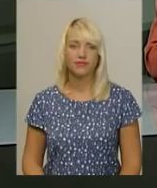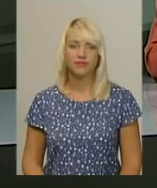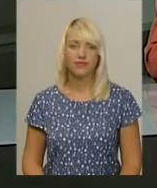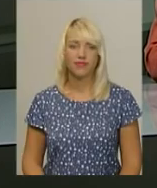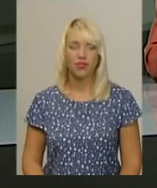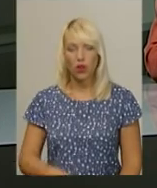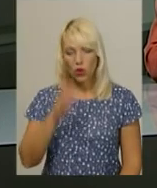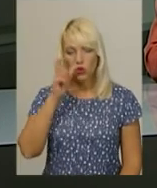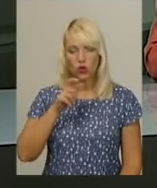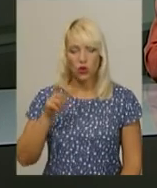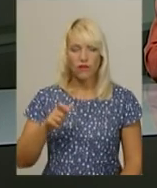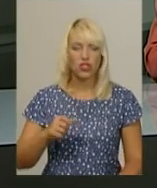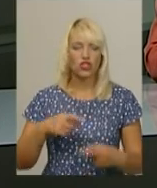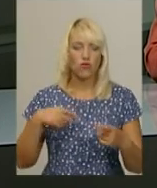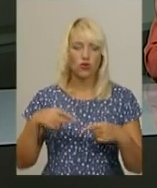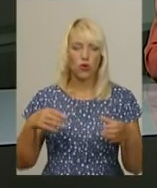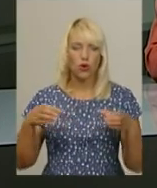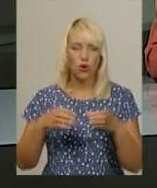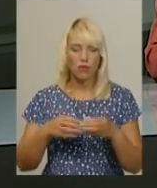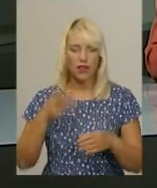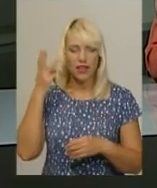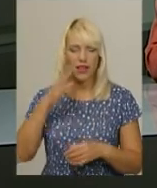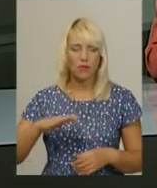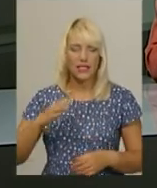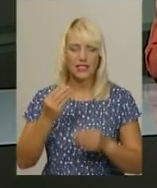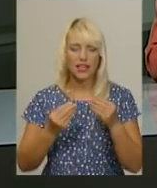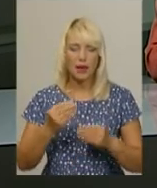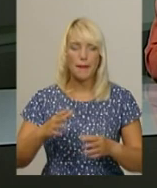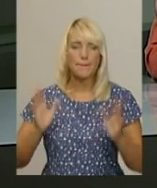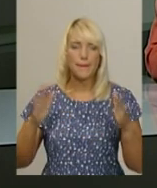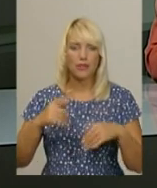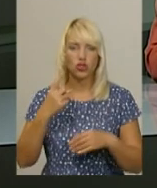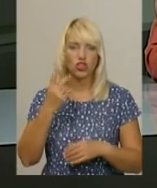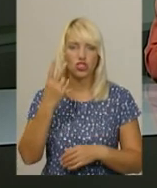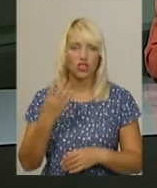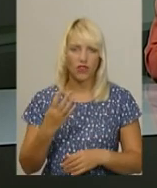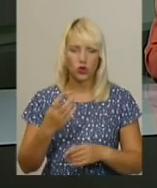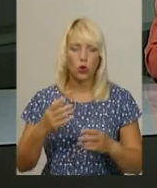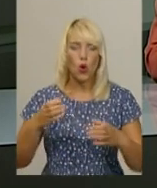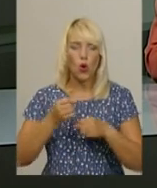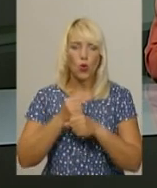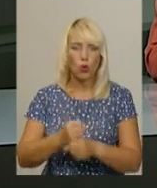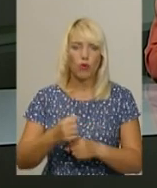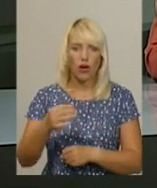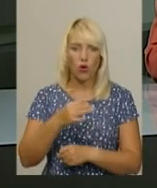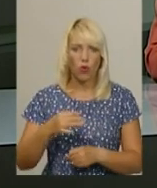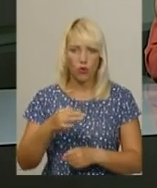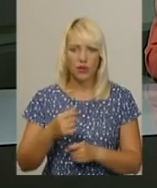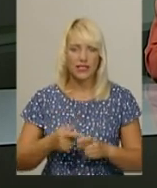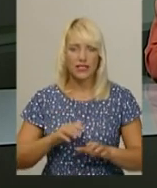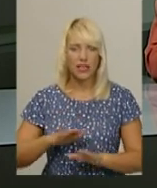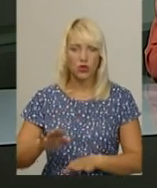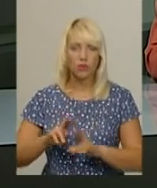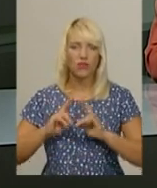Чоловічі футбольні команди Хмельниччини зіграли матчі однієї четвертої Кубка області. Заступник голови Федерації футболу в області